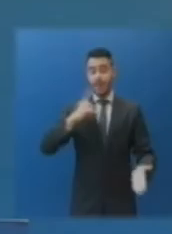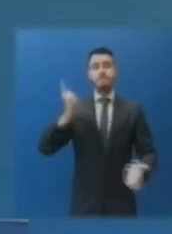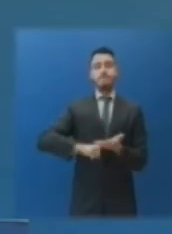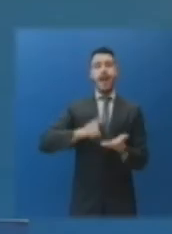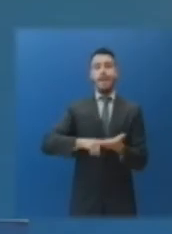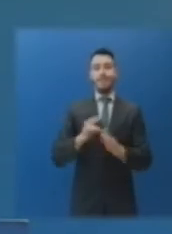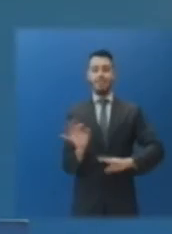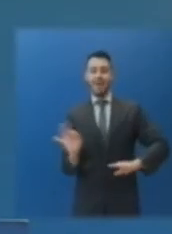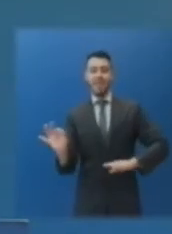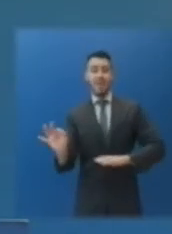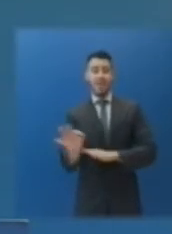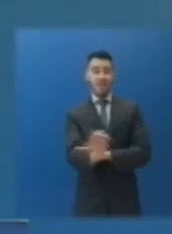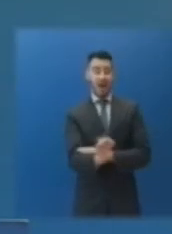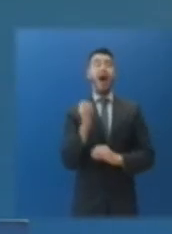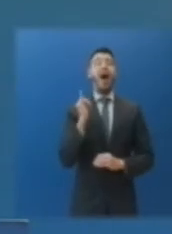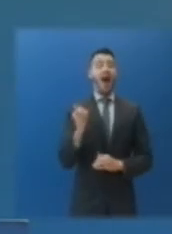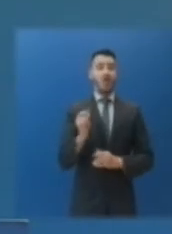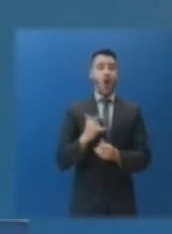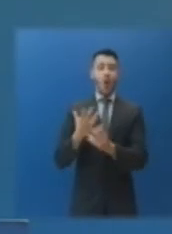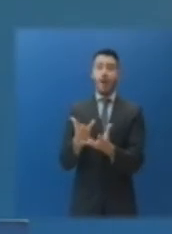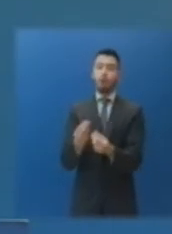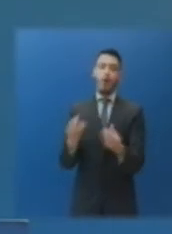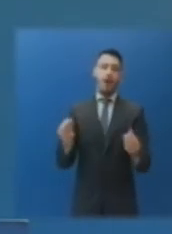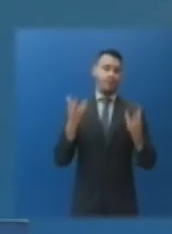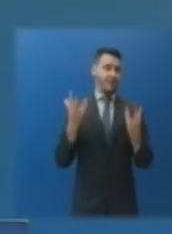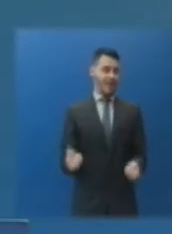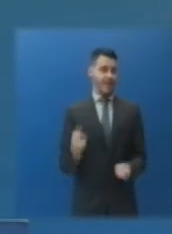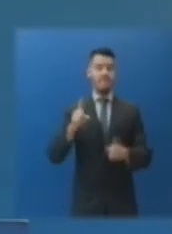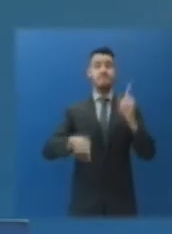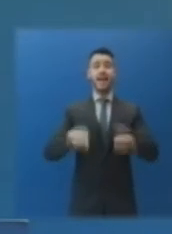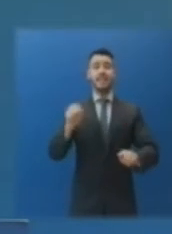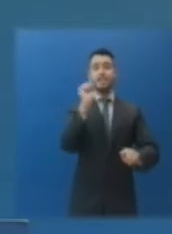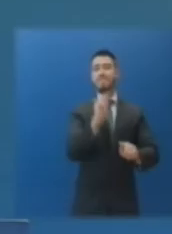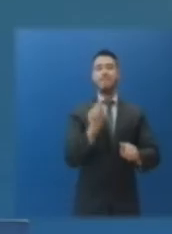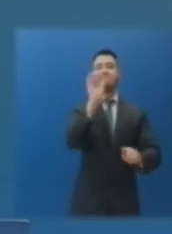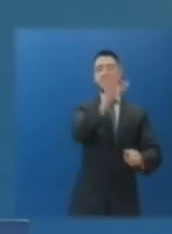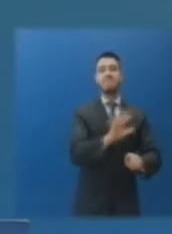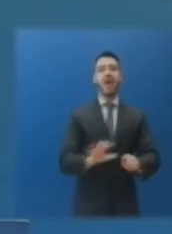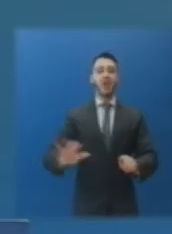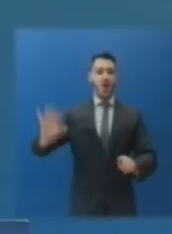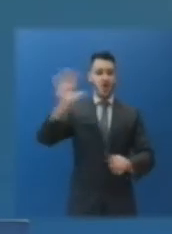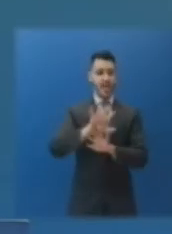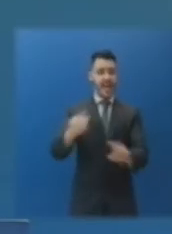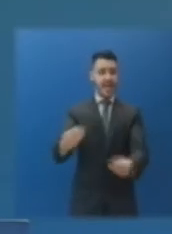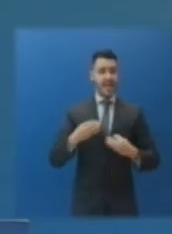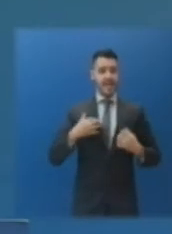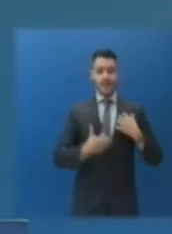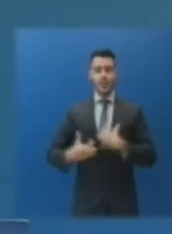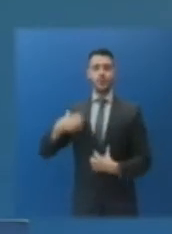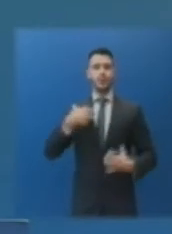εξακολουθεί να είναι υψηλό. Ιδιαίτερα σε κάποιες περιοχές αποτελεί και πηγή ανησυχίας.